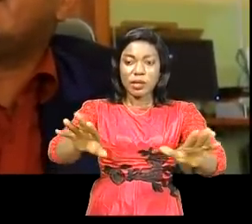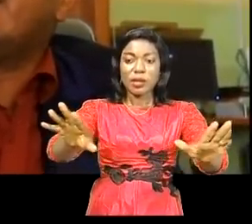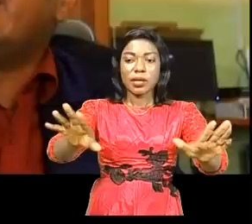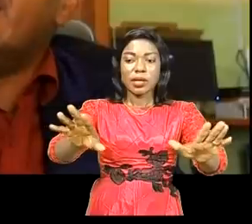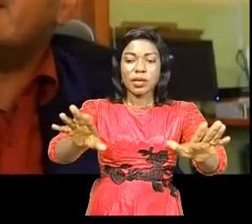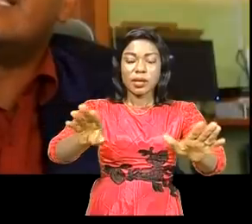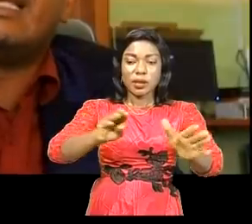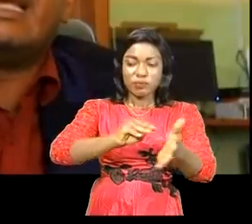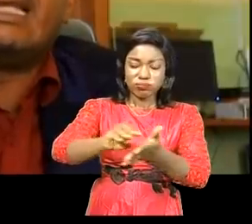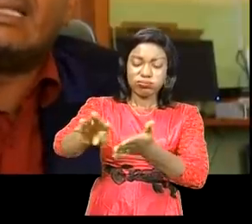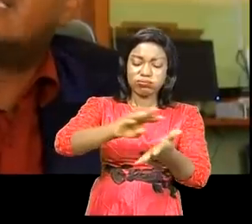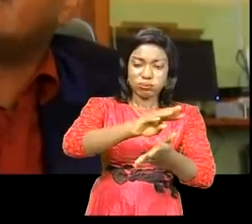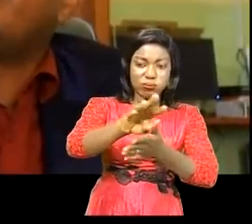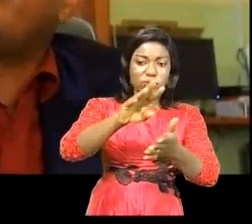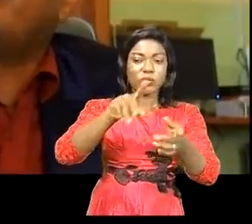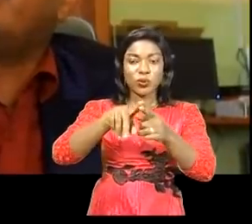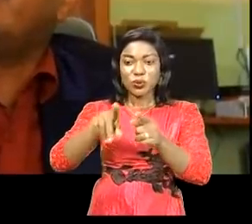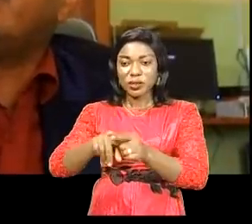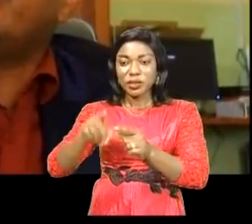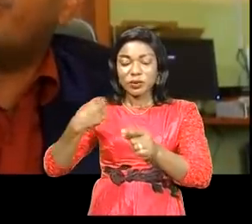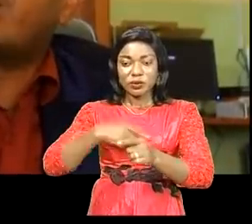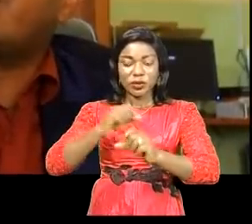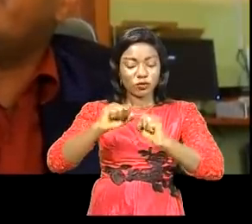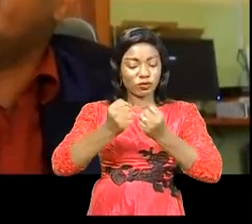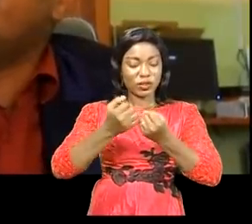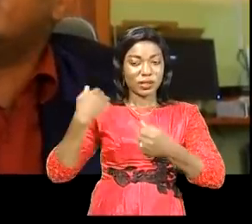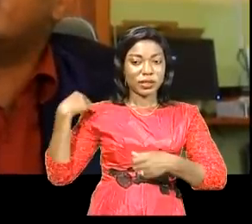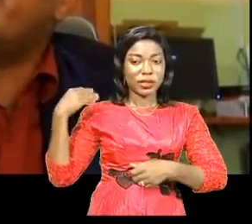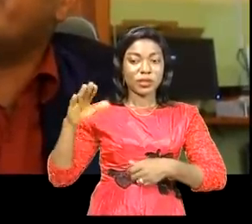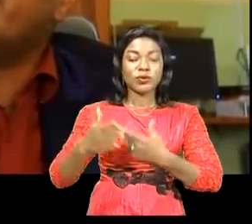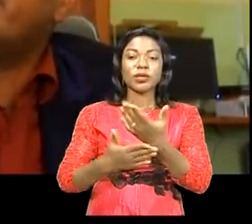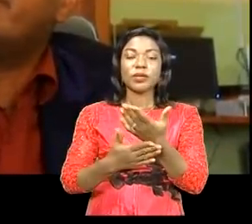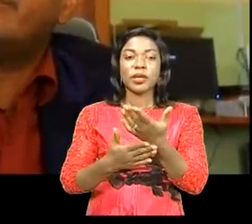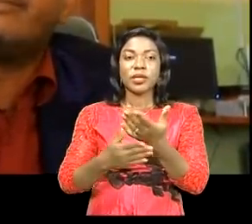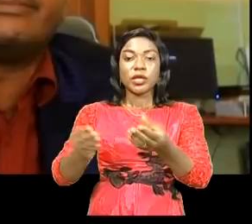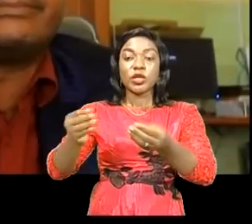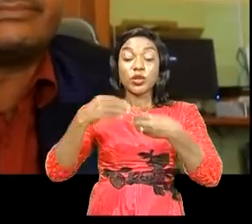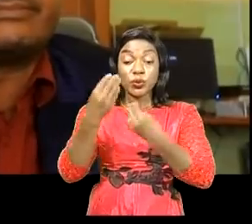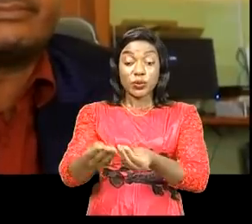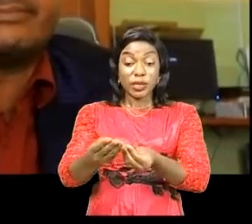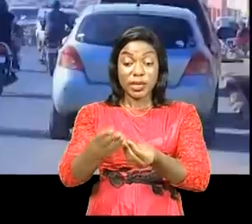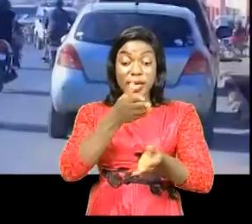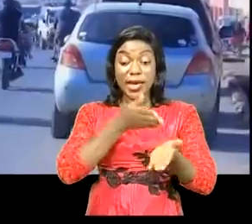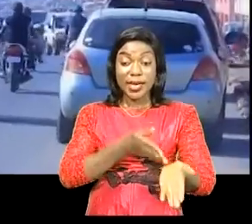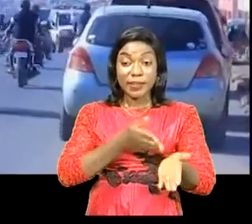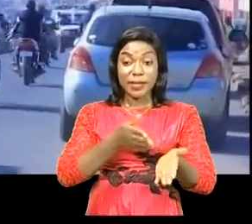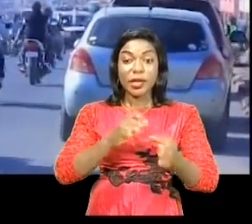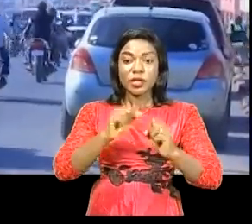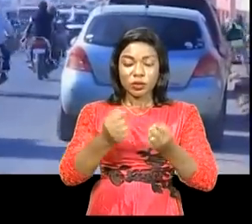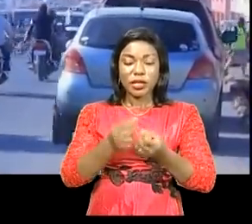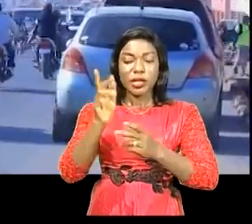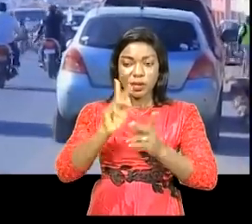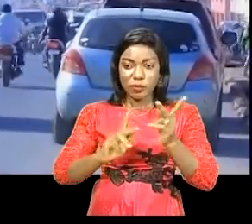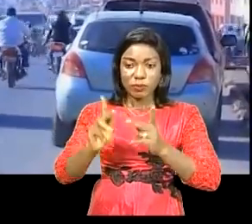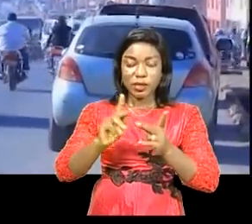distribution. À nos autorités, parce que nous sommes une société de l'État, c'est de demander de donner un coût de mer à Soquimau. La population de l